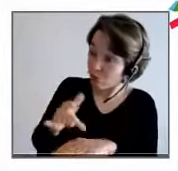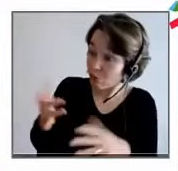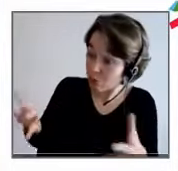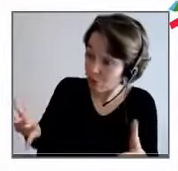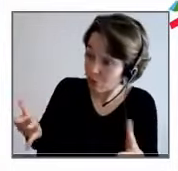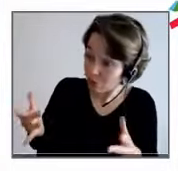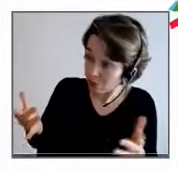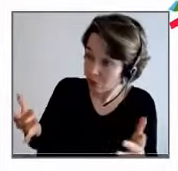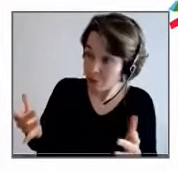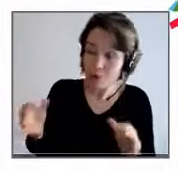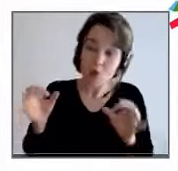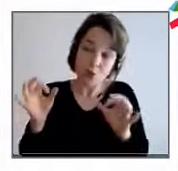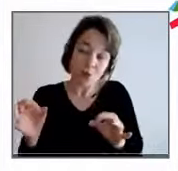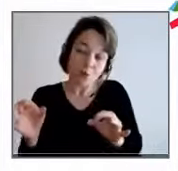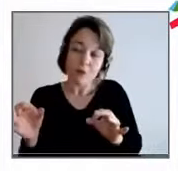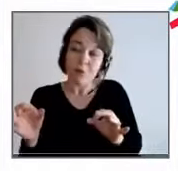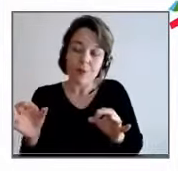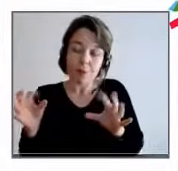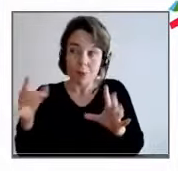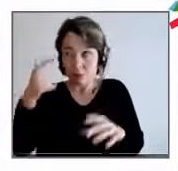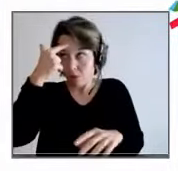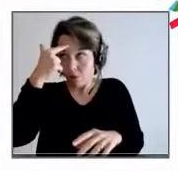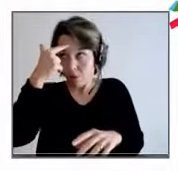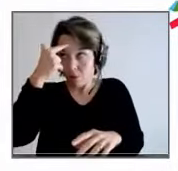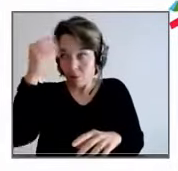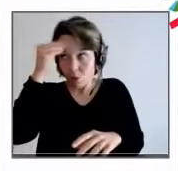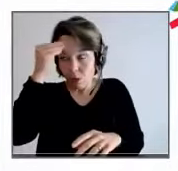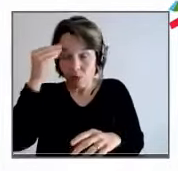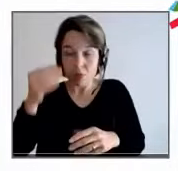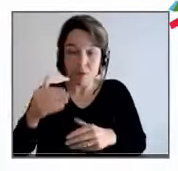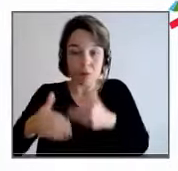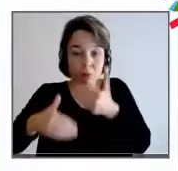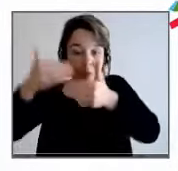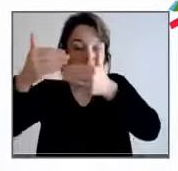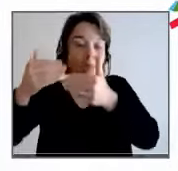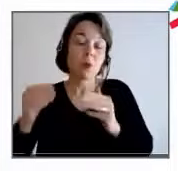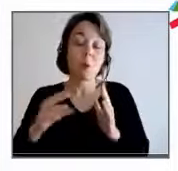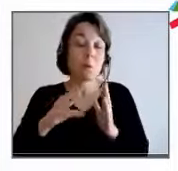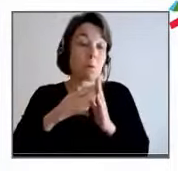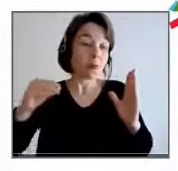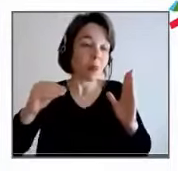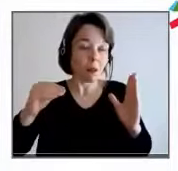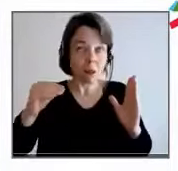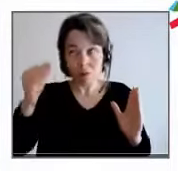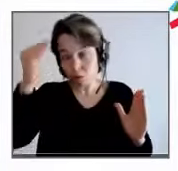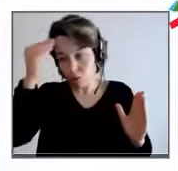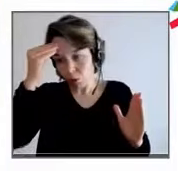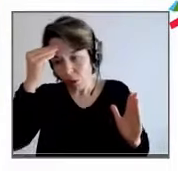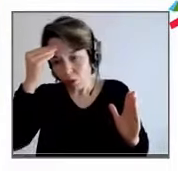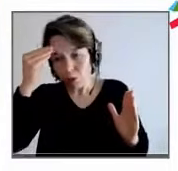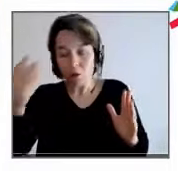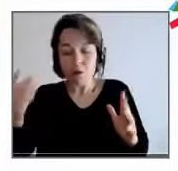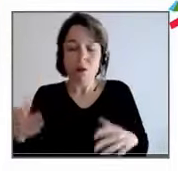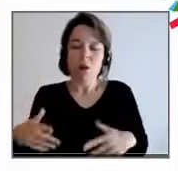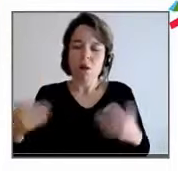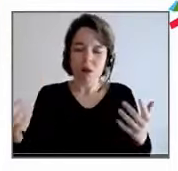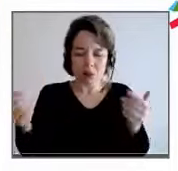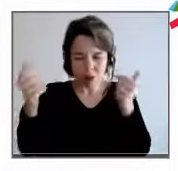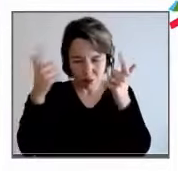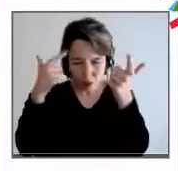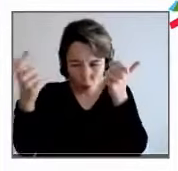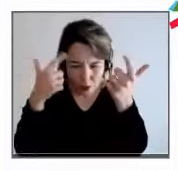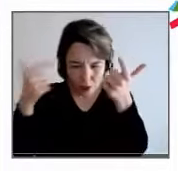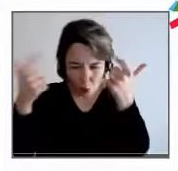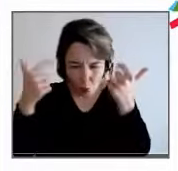c'est une construction mentale, en fait, auquel on a voulu croire, auquel on a adossé, on a adossé des théories et des théories, mais c'est des choses qui ne sont pas